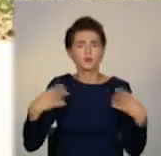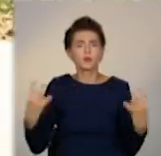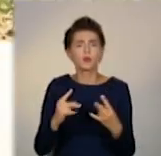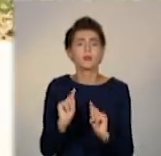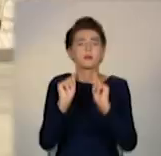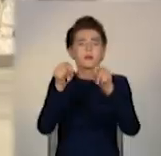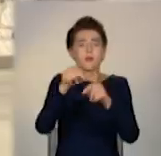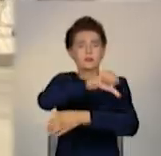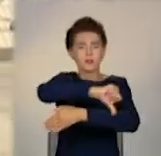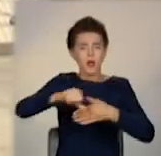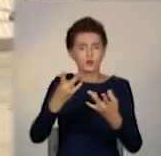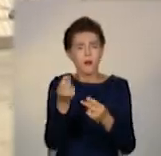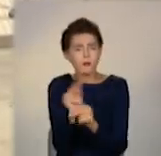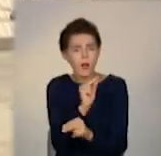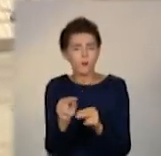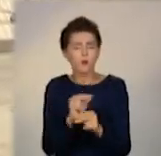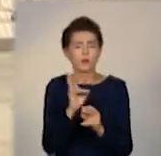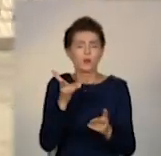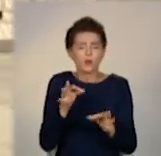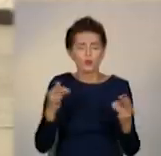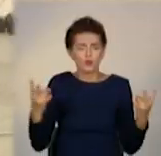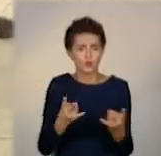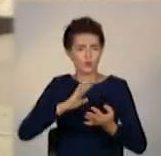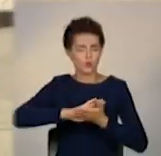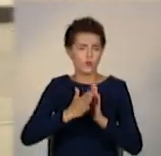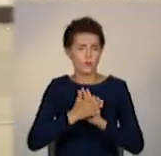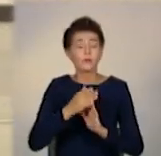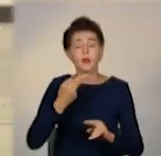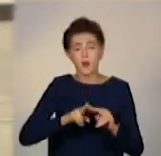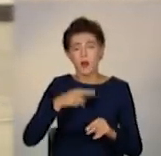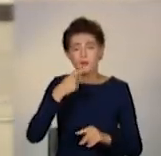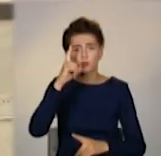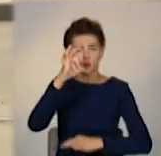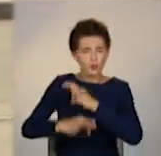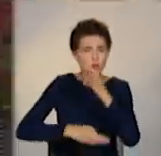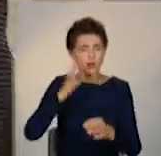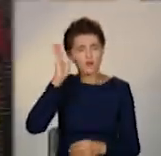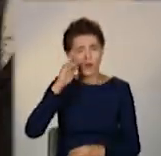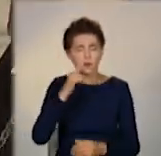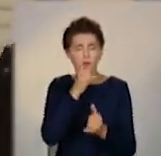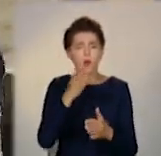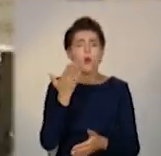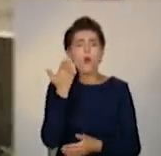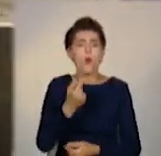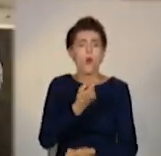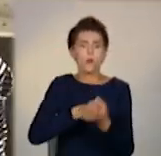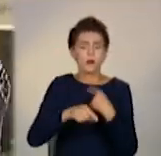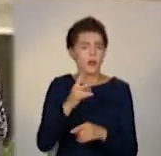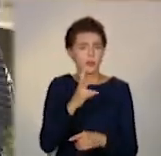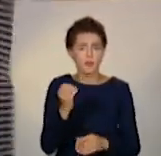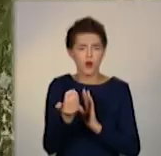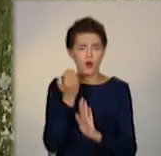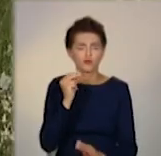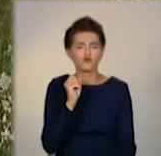Тим часом у водоканалі Покровська зазначають, до цілодобового постачання місто повернеться не раніше